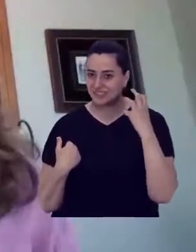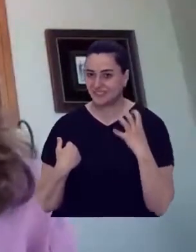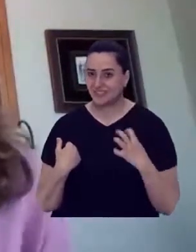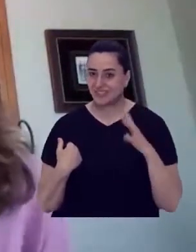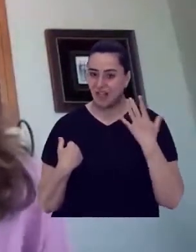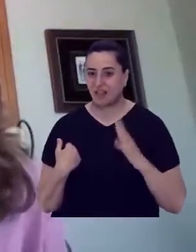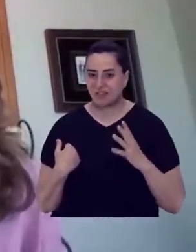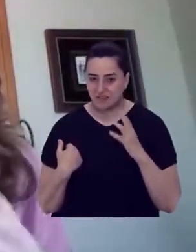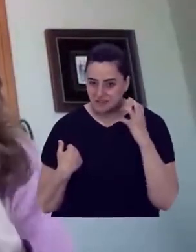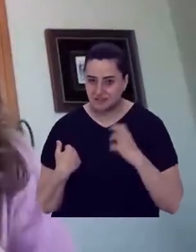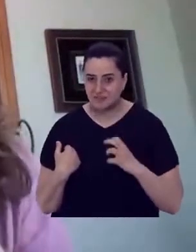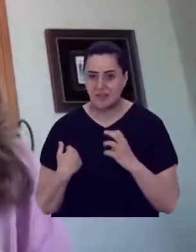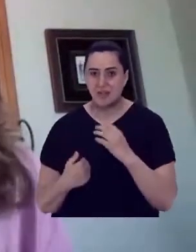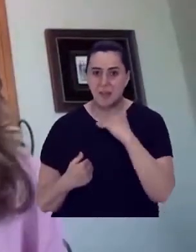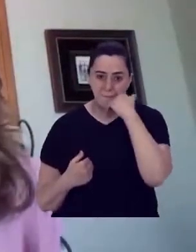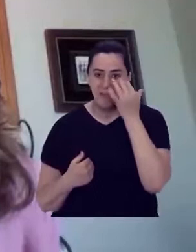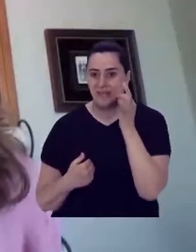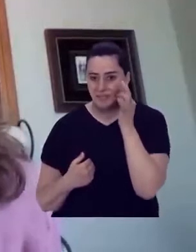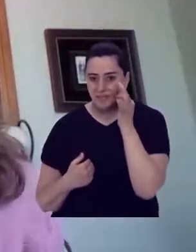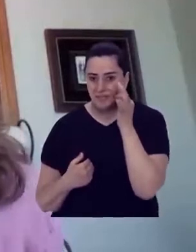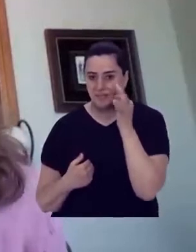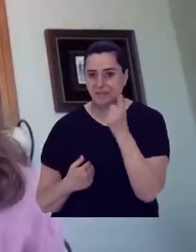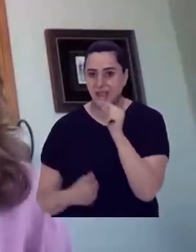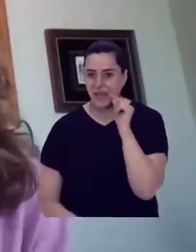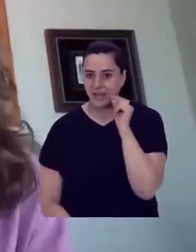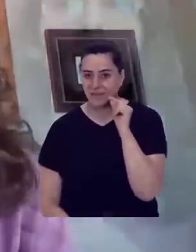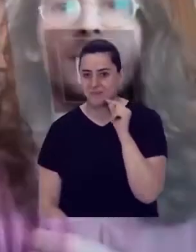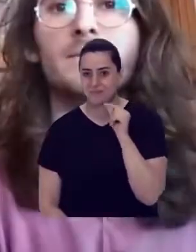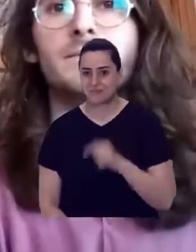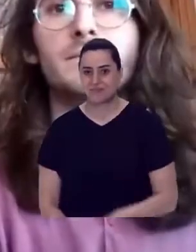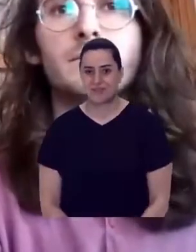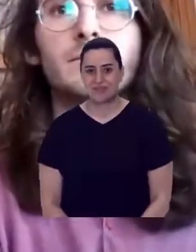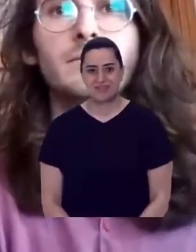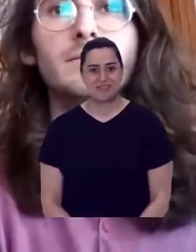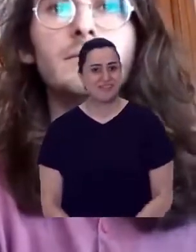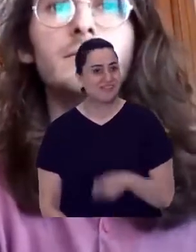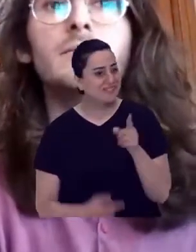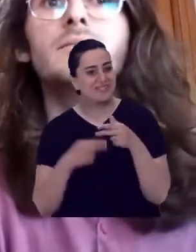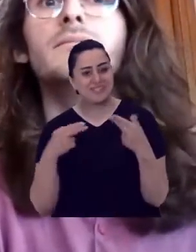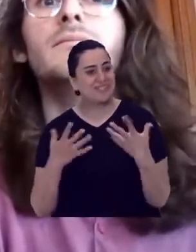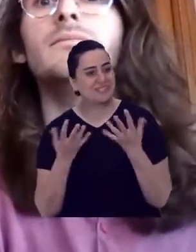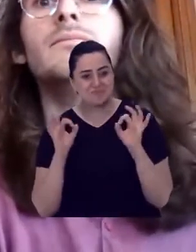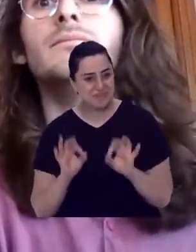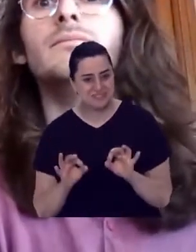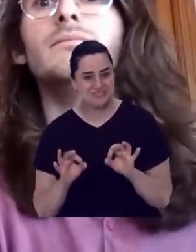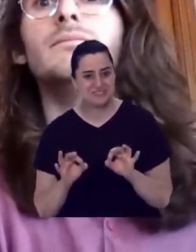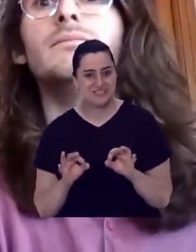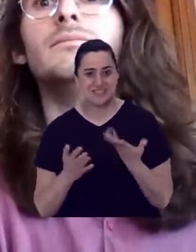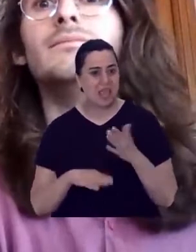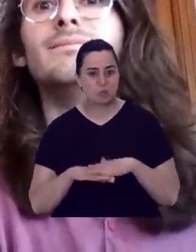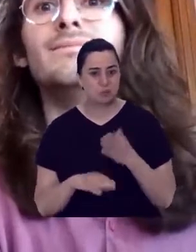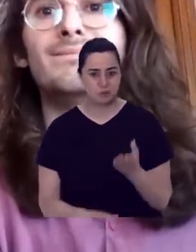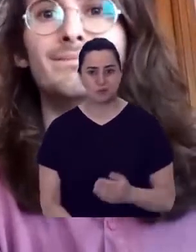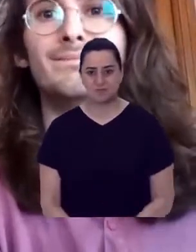saçlarım var. Beyaz senli bir erkeğim. Evet, hikayeniz nasıl başladı? Tam olarak ne